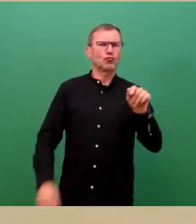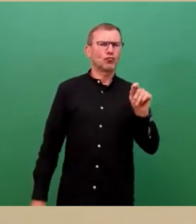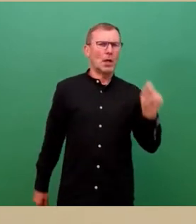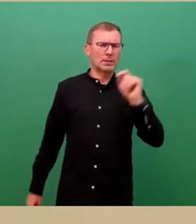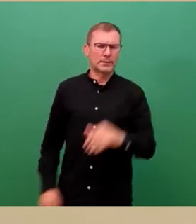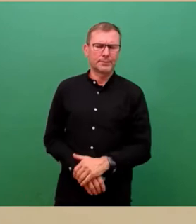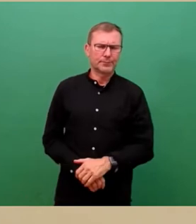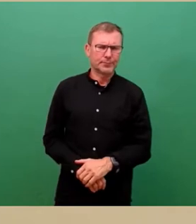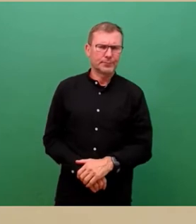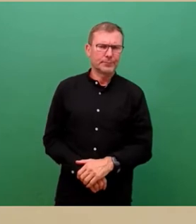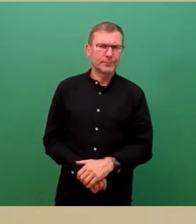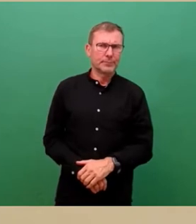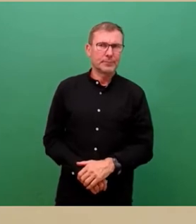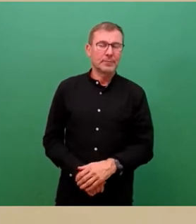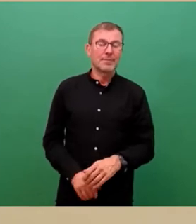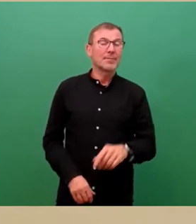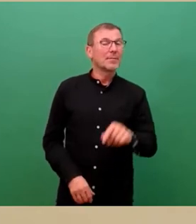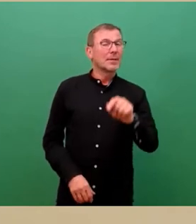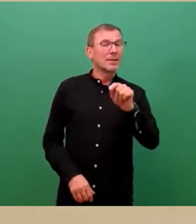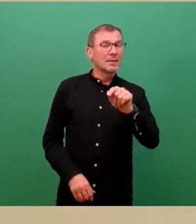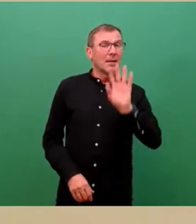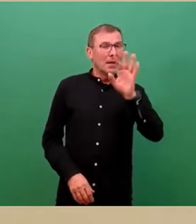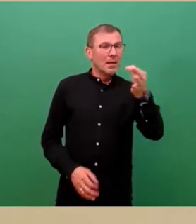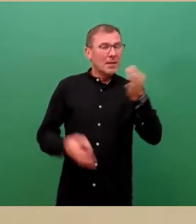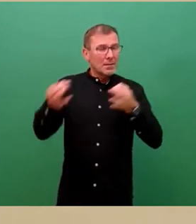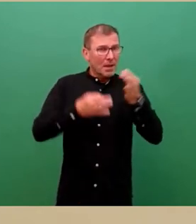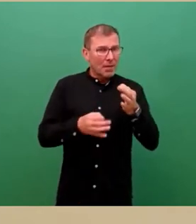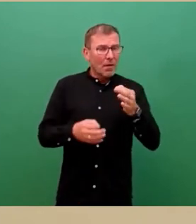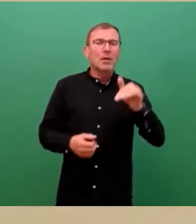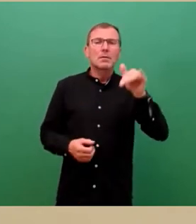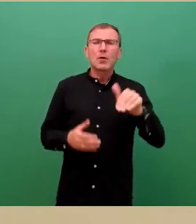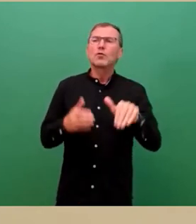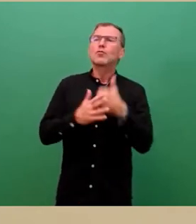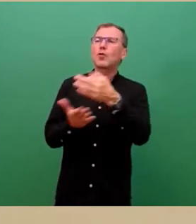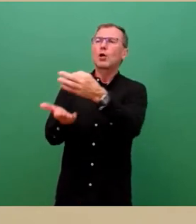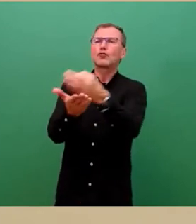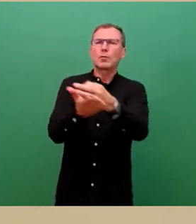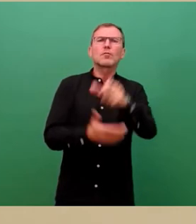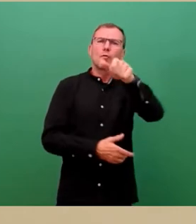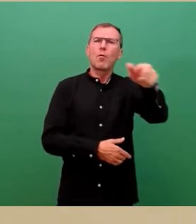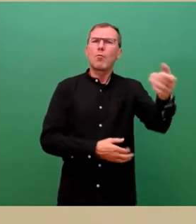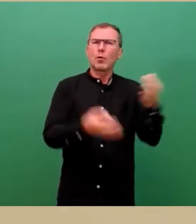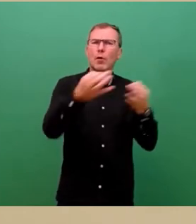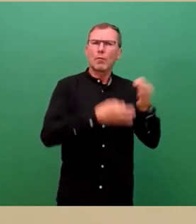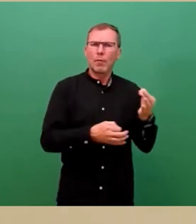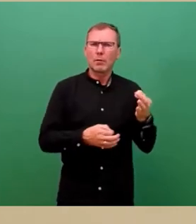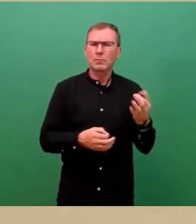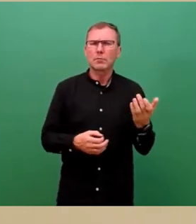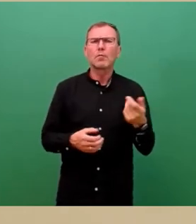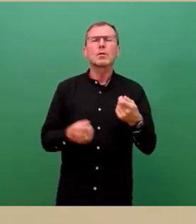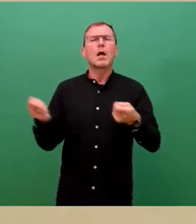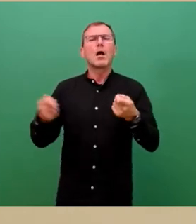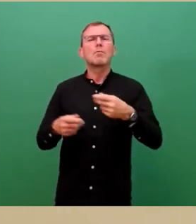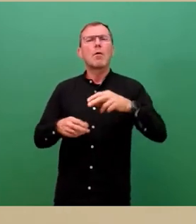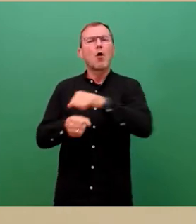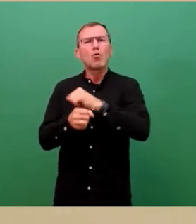ist so, dass zudem Nachfragen existieren zu neuen Standorten aus der Bürgerschaft und von lokalen Unternehmen, was bedeutet,